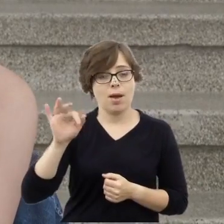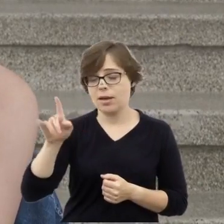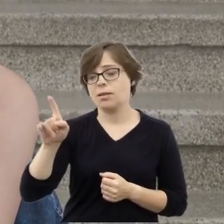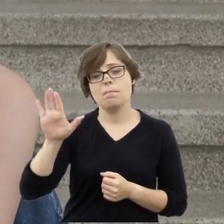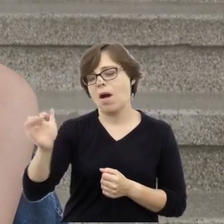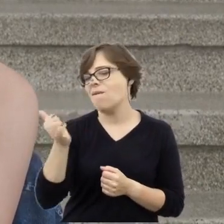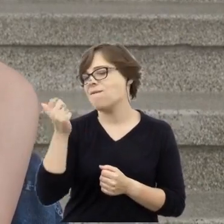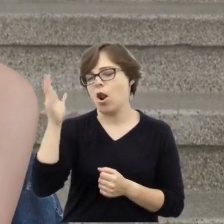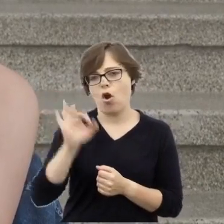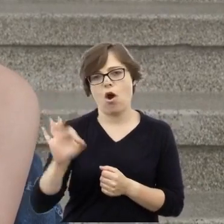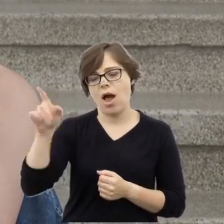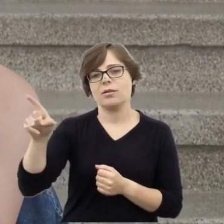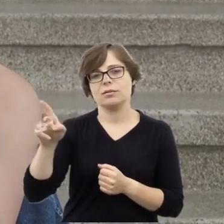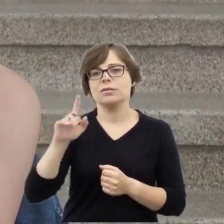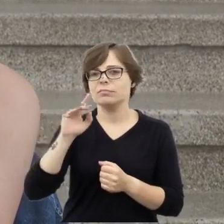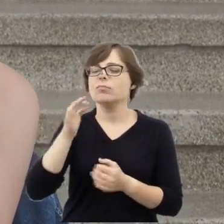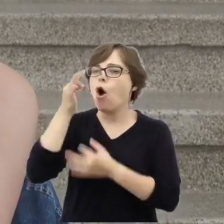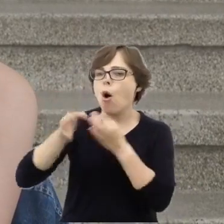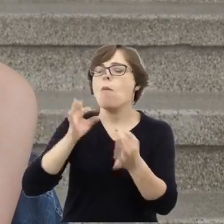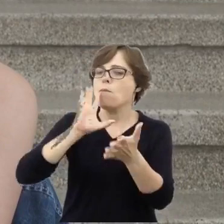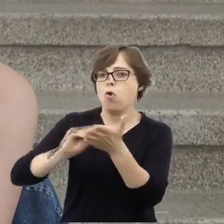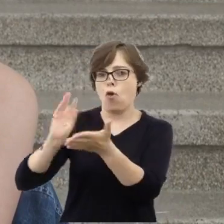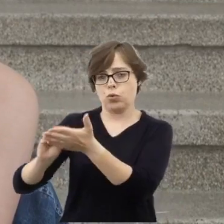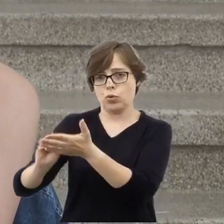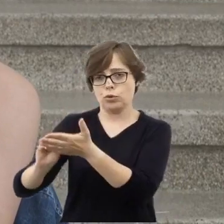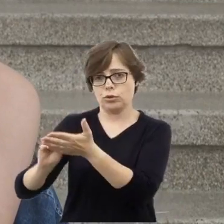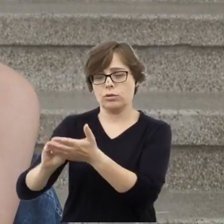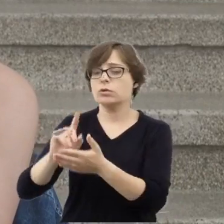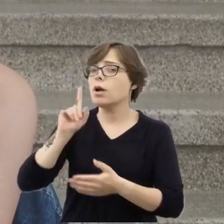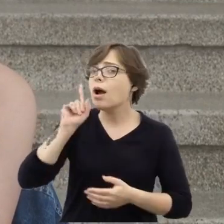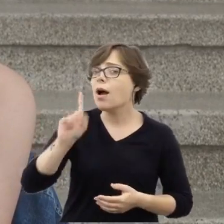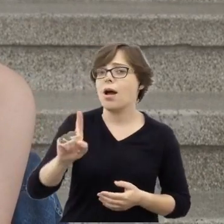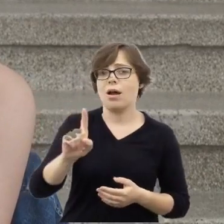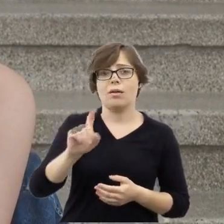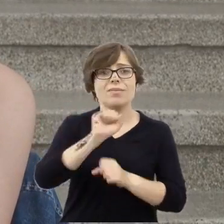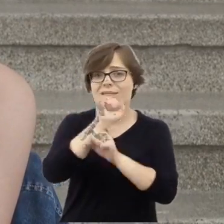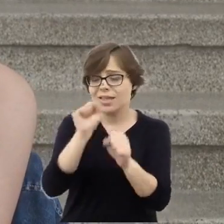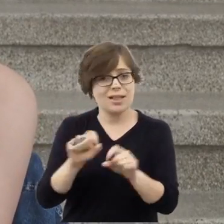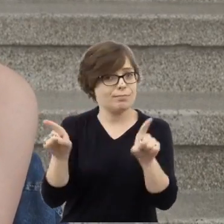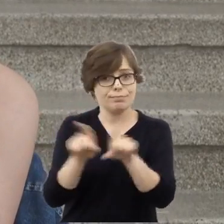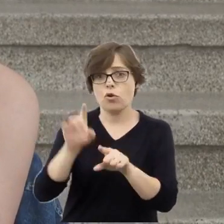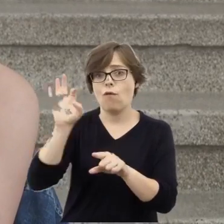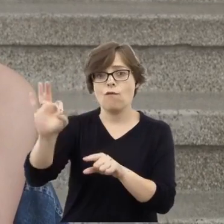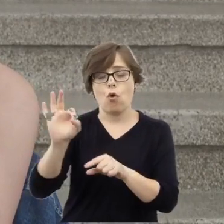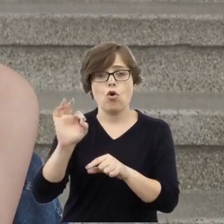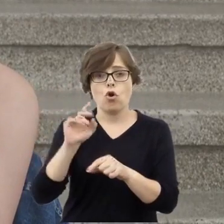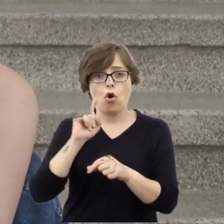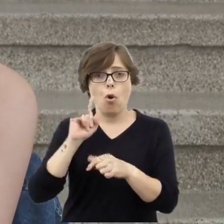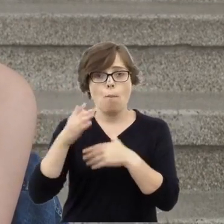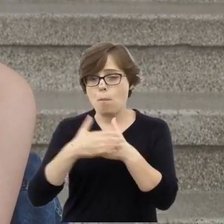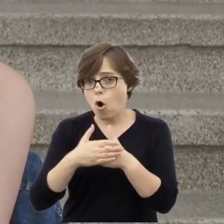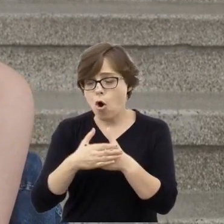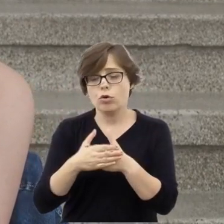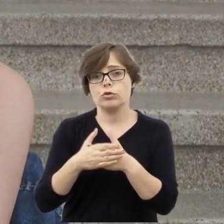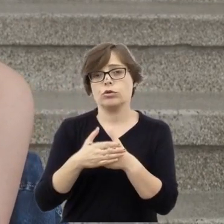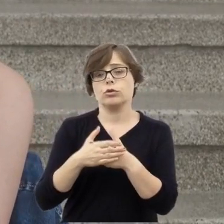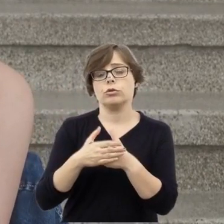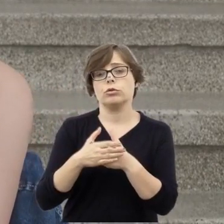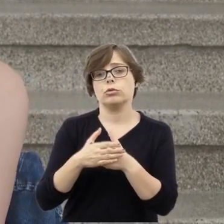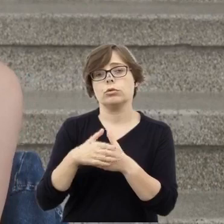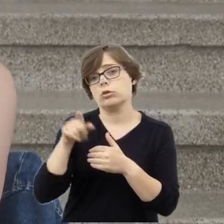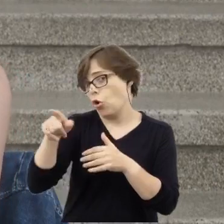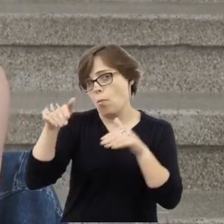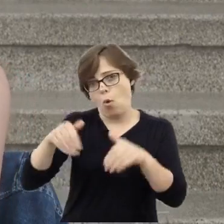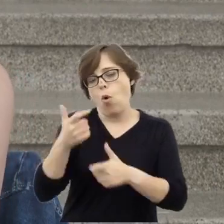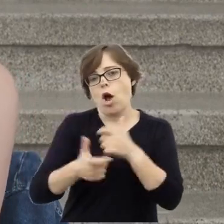powtórzyć i nigdy, a podobnie jak jej mąż Jechiel Alpert miała okazję zrobić to